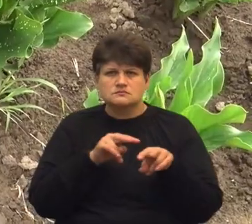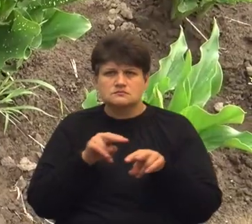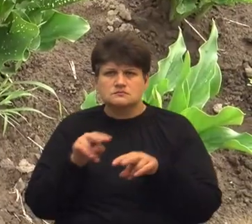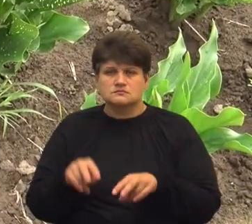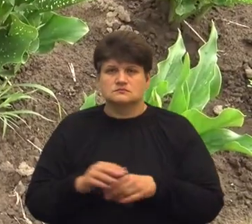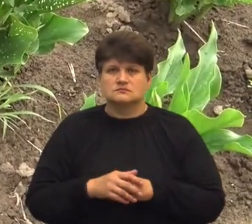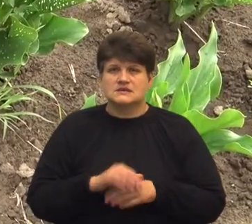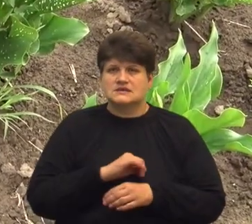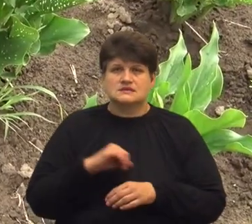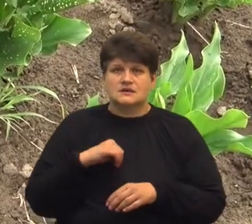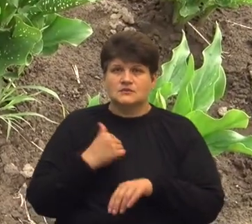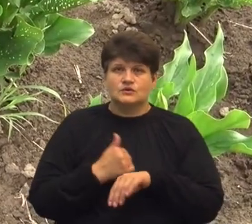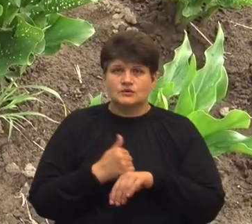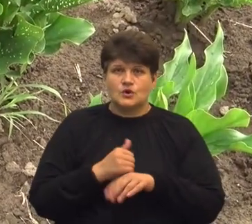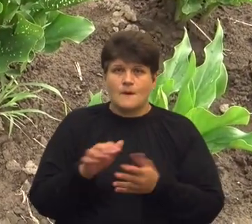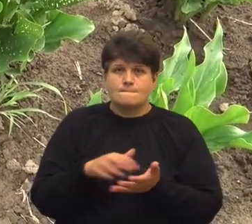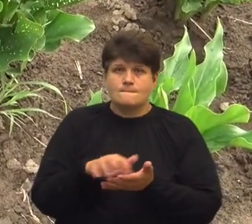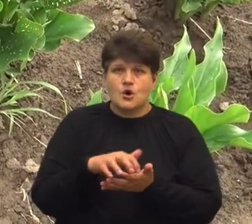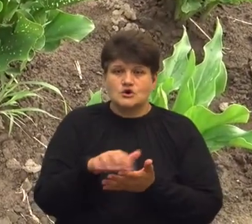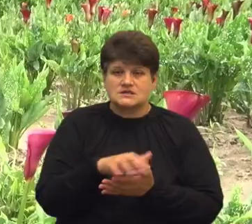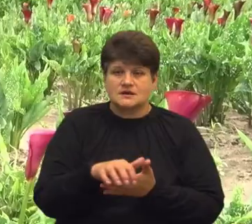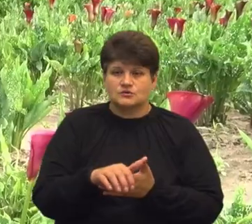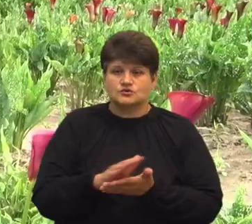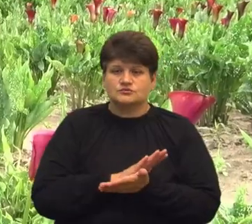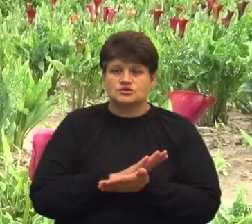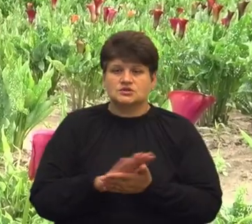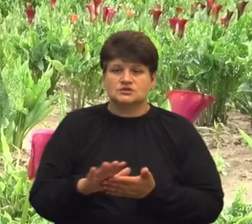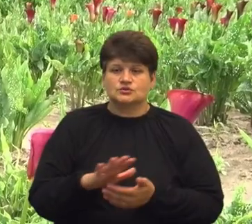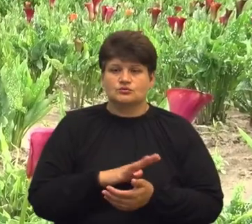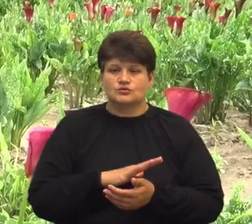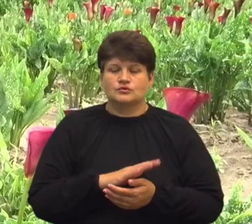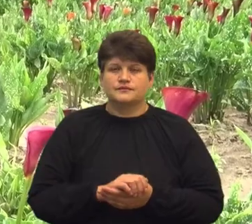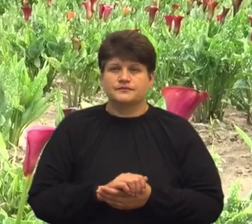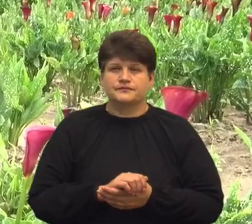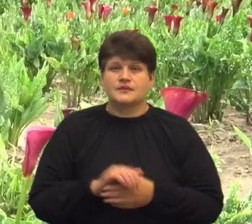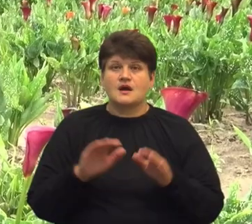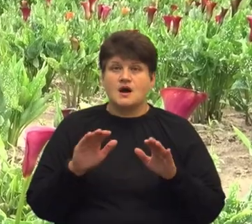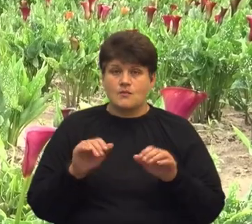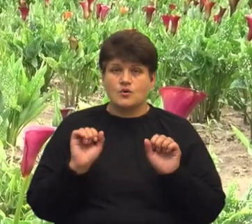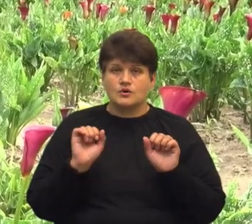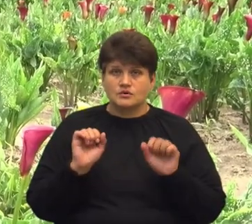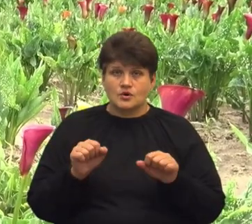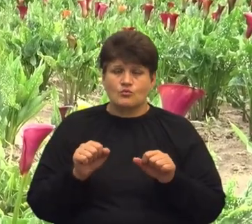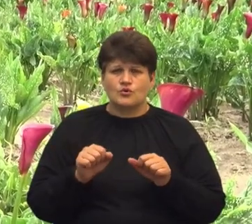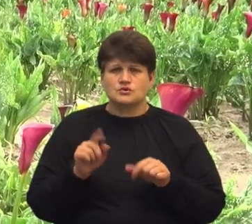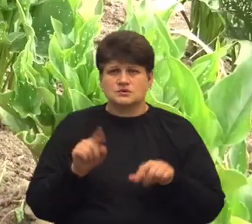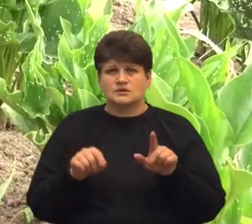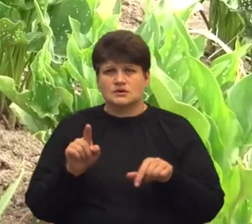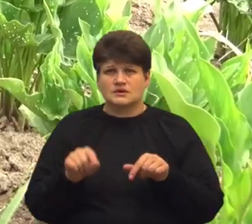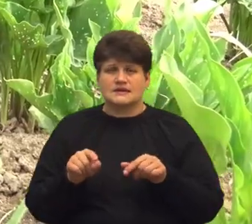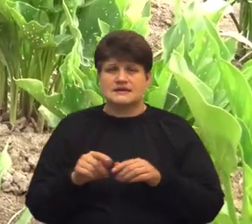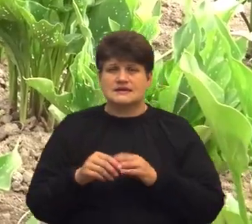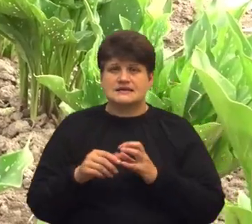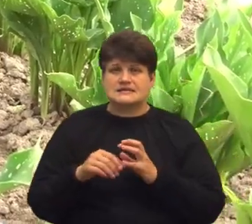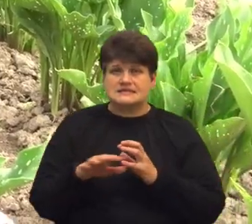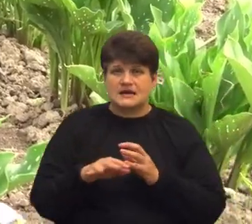Саме основне – посапити їх, щоб чисто було, щоб не було травли. А потім можна такий час від часу землю зрухувати, щоб